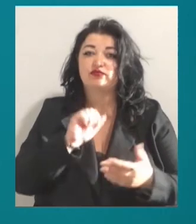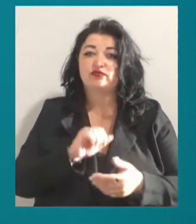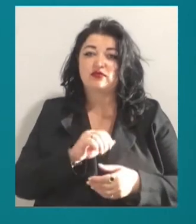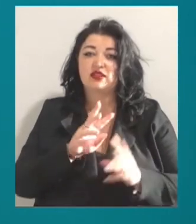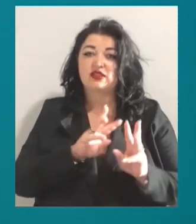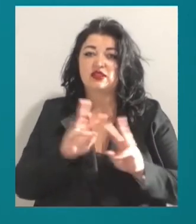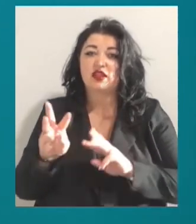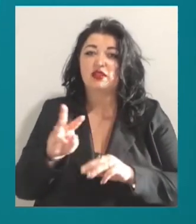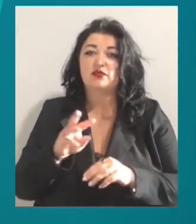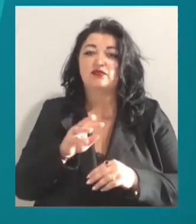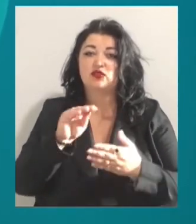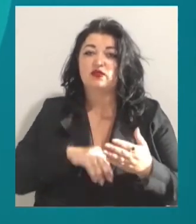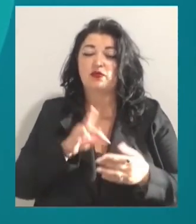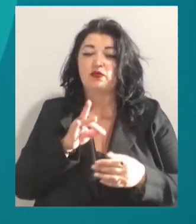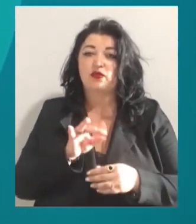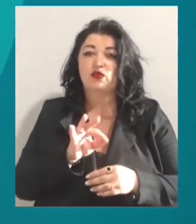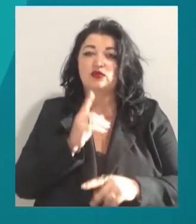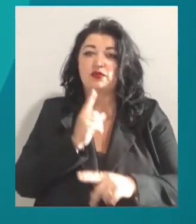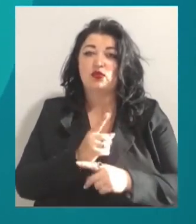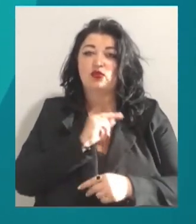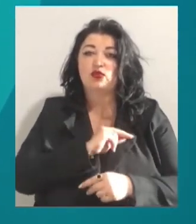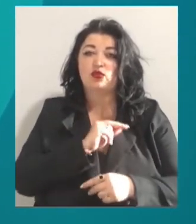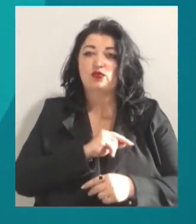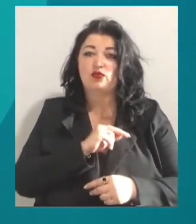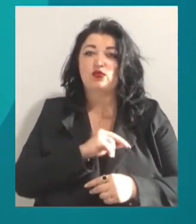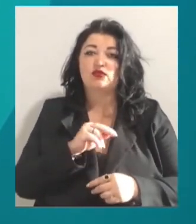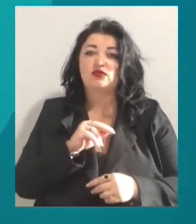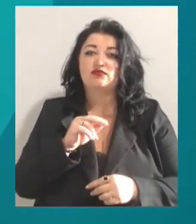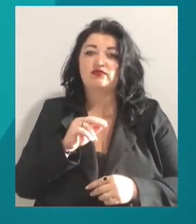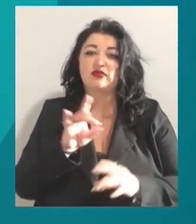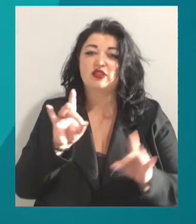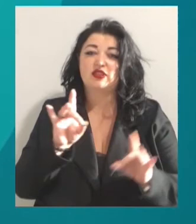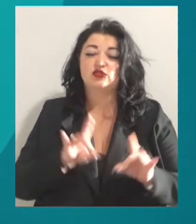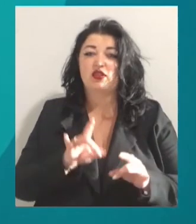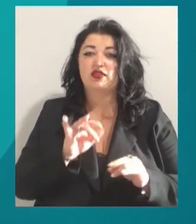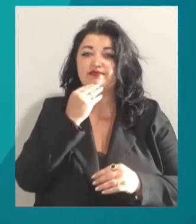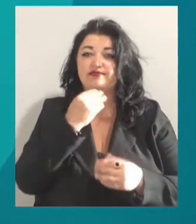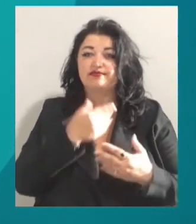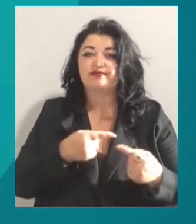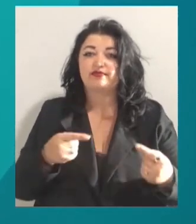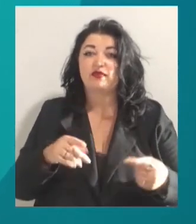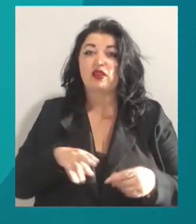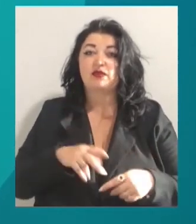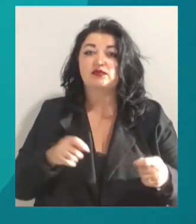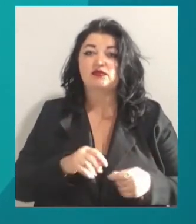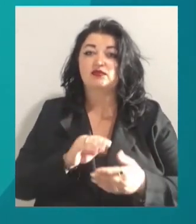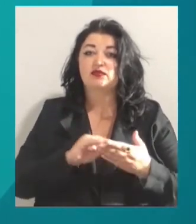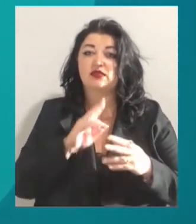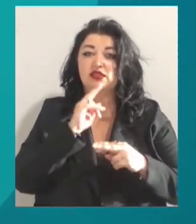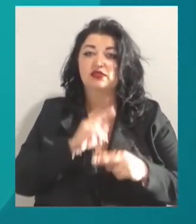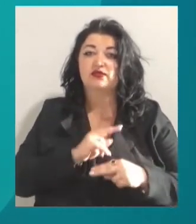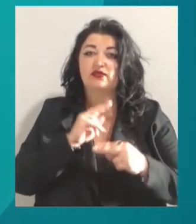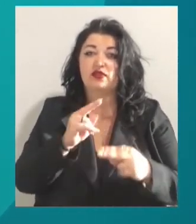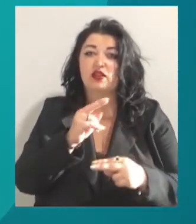постанову про заборону роботи у вказаний час розважальних закладів та ресторанів. Одеська облдержадміністрація надіслала до Кабміну звернення, в якому